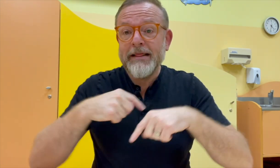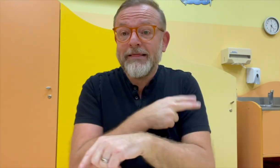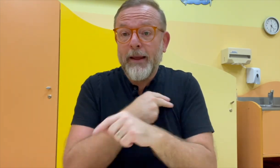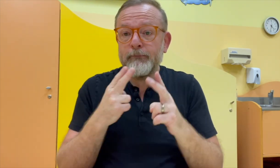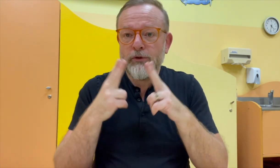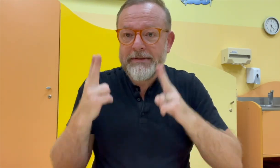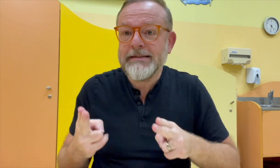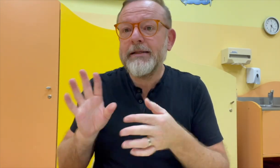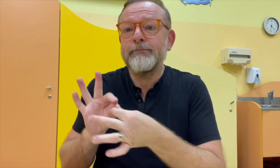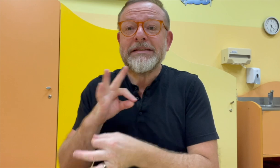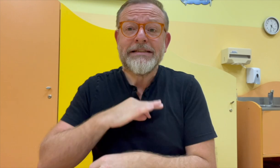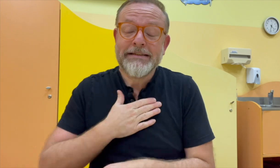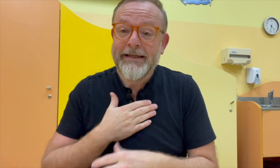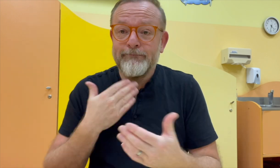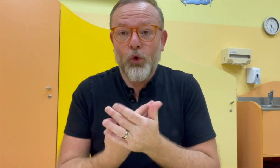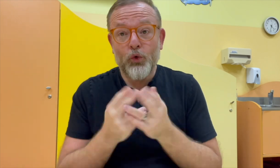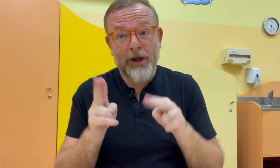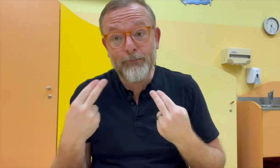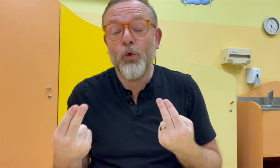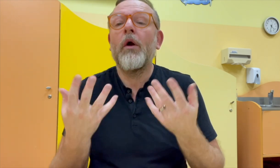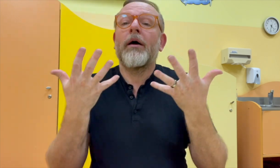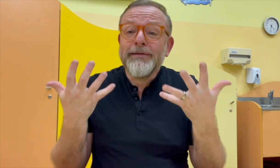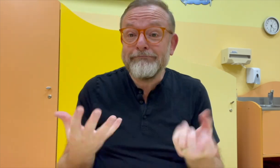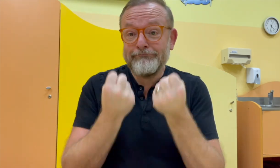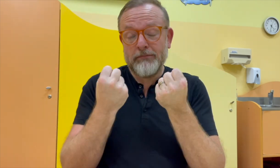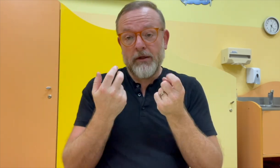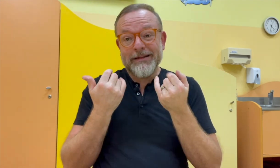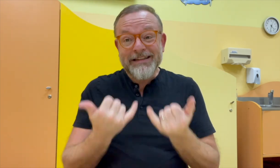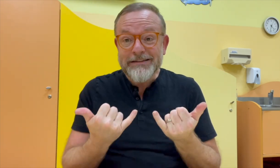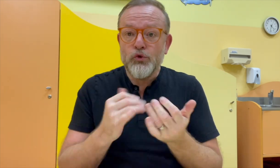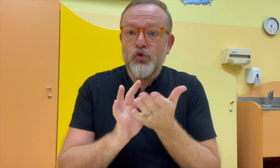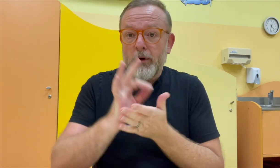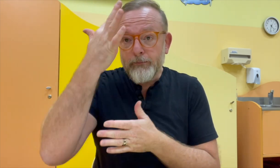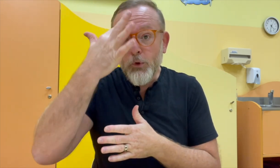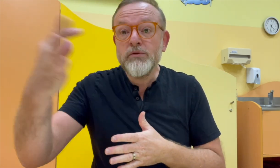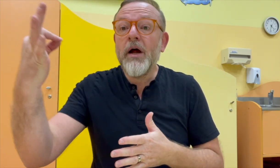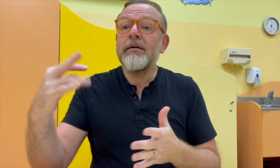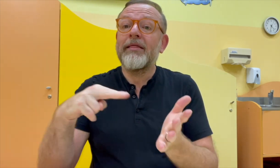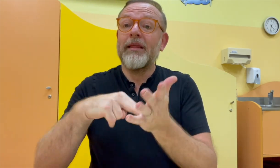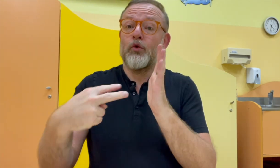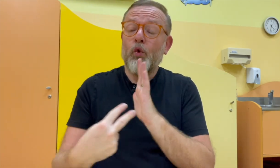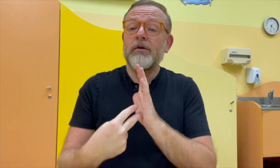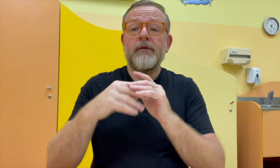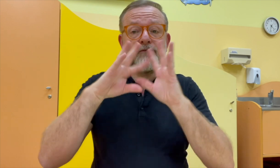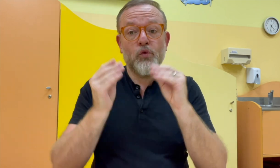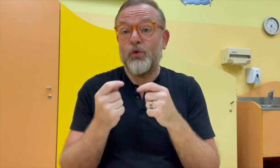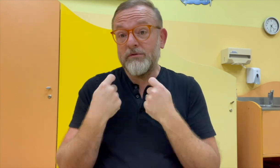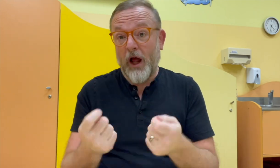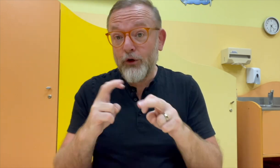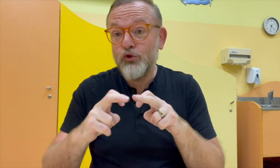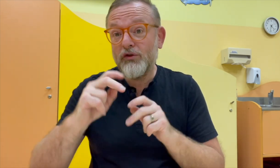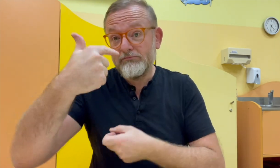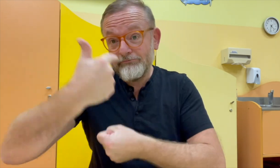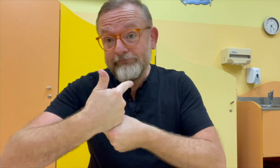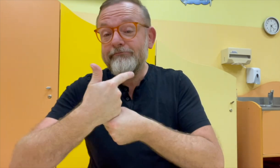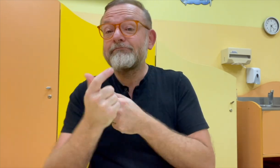důvodu, že jak sami vidíte za mnou, jsem nyní v nemocnici se synem a bohužel nemůžu s vámi se vidět naživo, ale